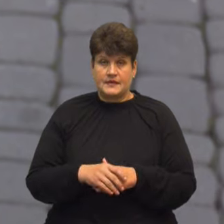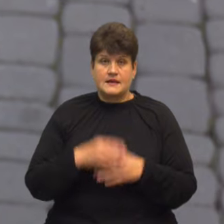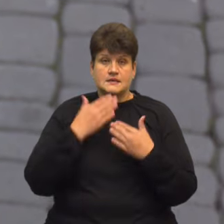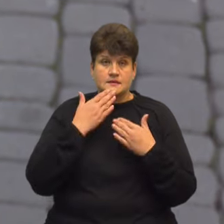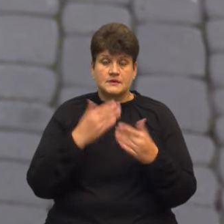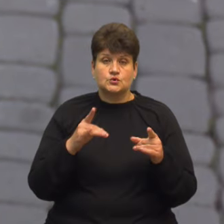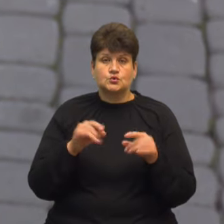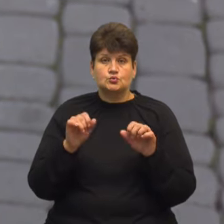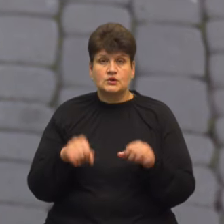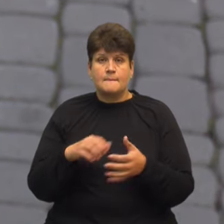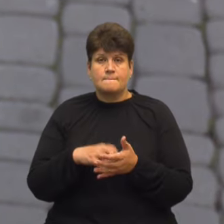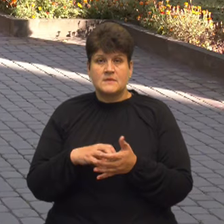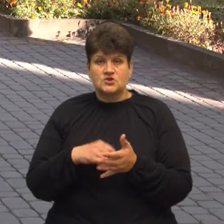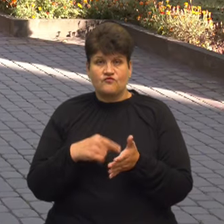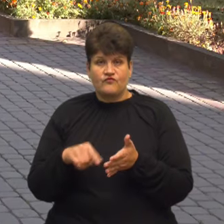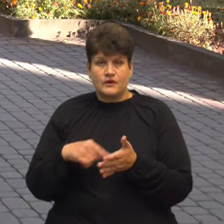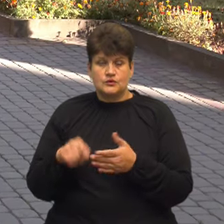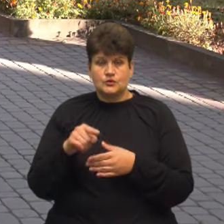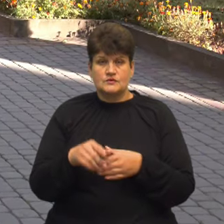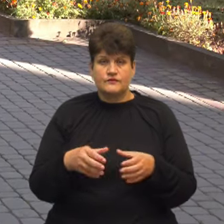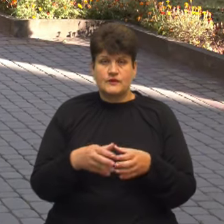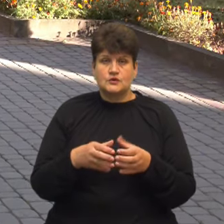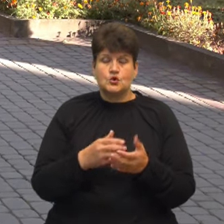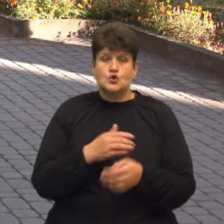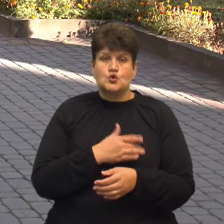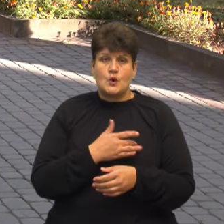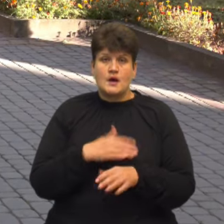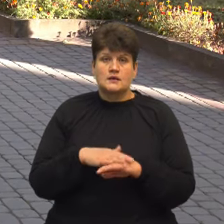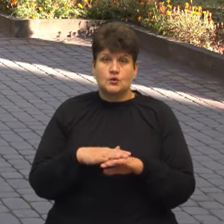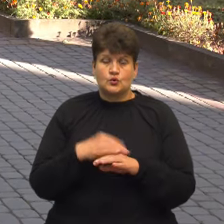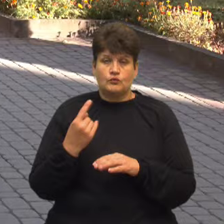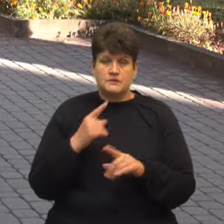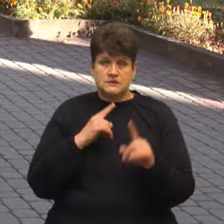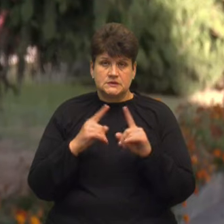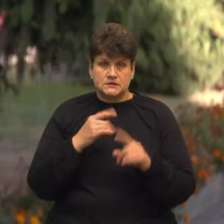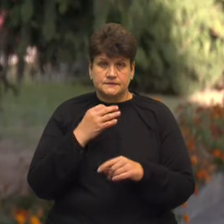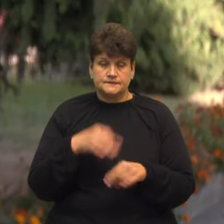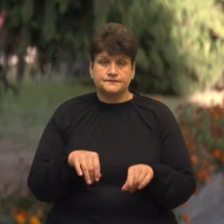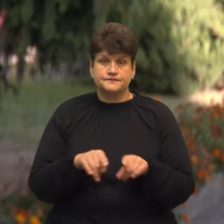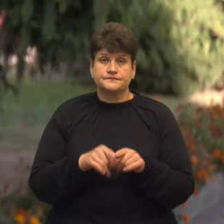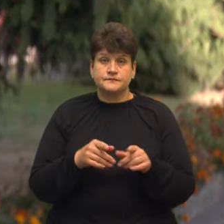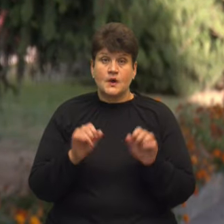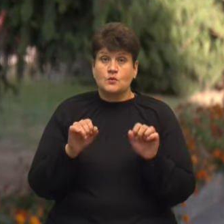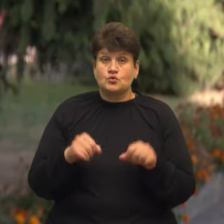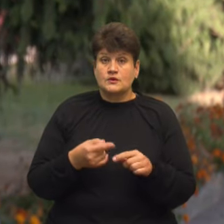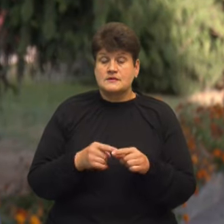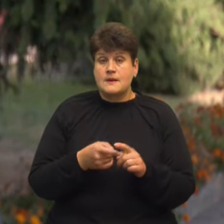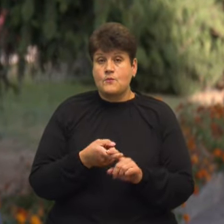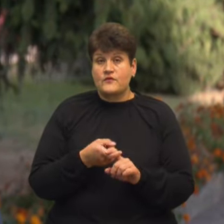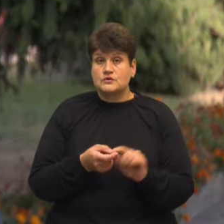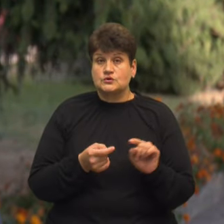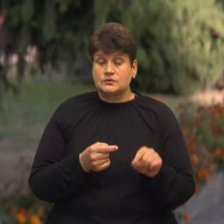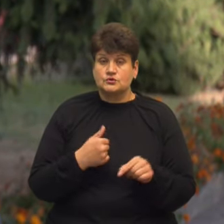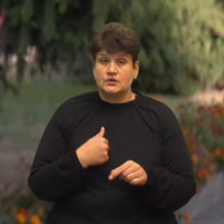щодо можливих причин виключення його з фракції «Слуга народу» обласній раді Ігор Жмінка відповів Можливо, це пов'язано з тим, що я